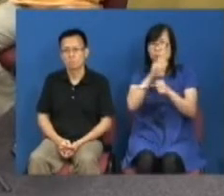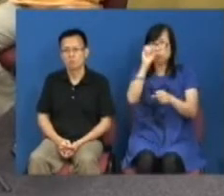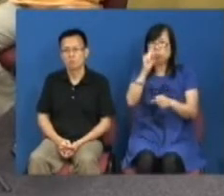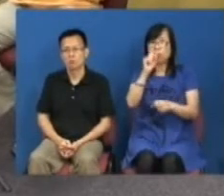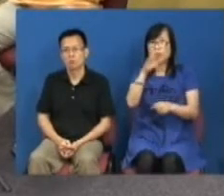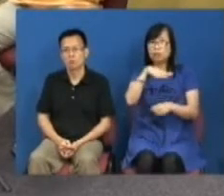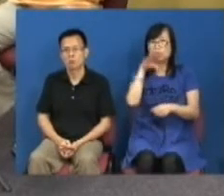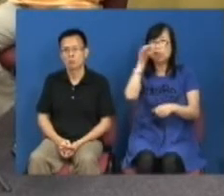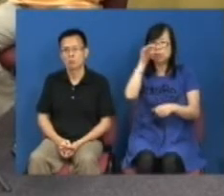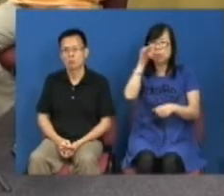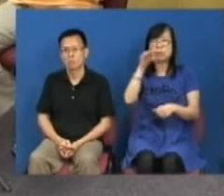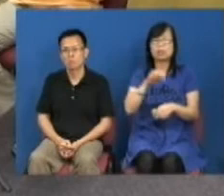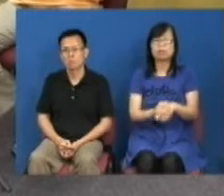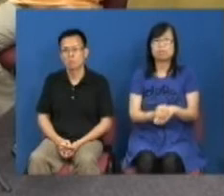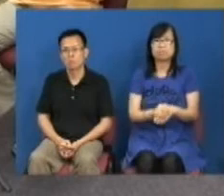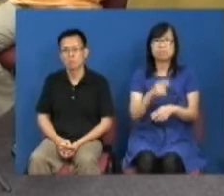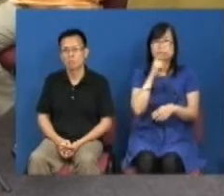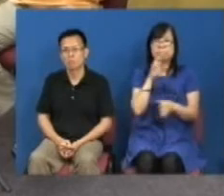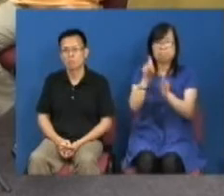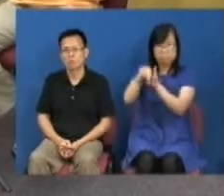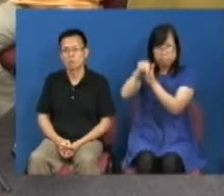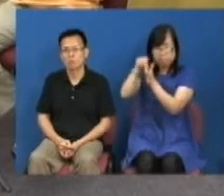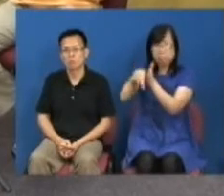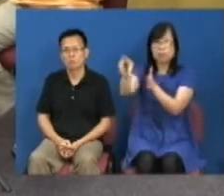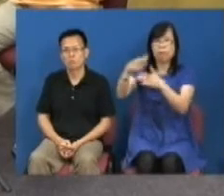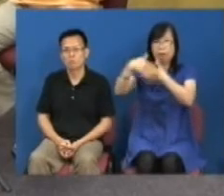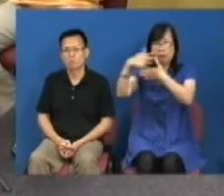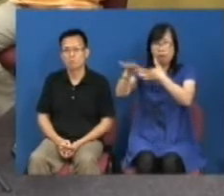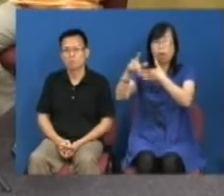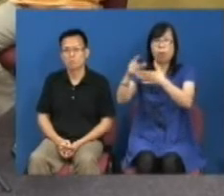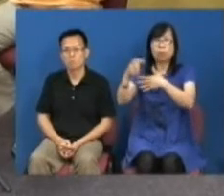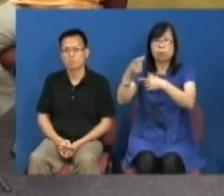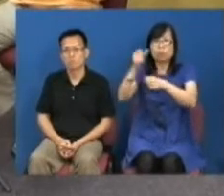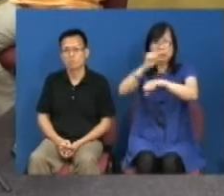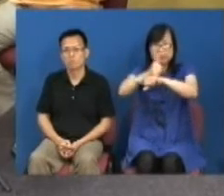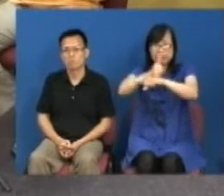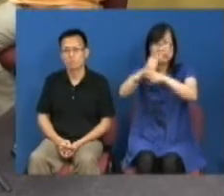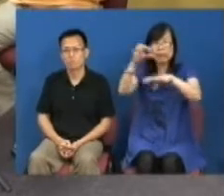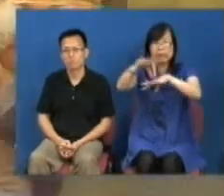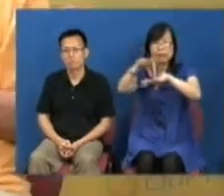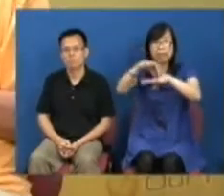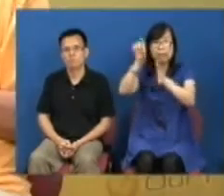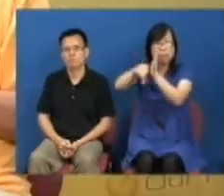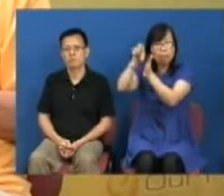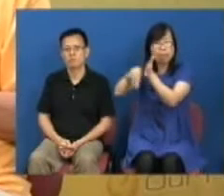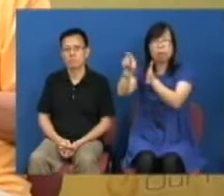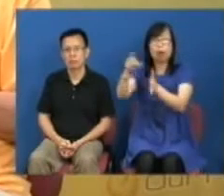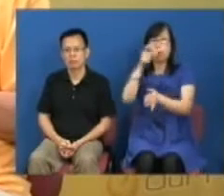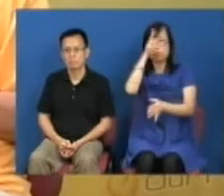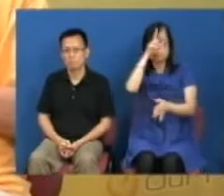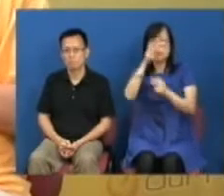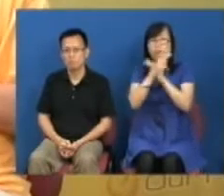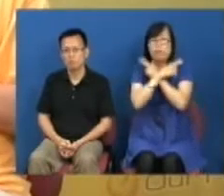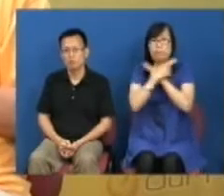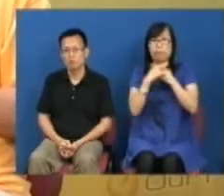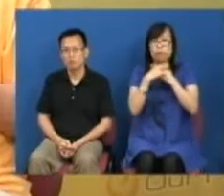有过万亿的财政储备加上外汇基金的累计盈余例如住房问题我们特区政府有